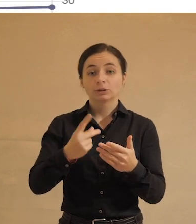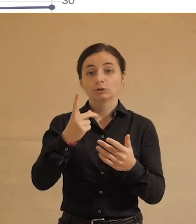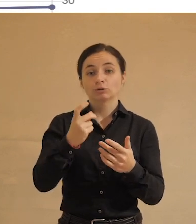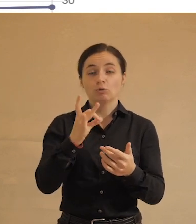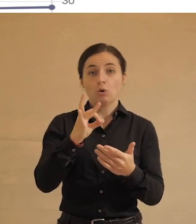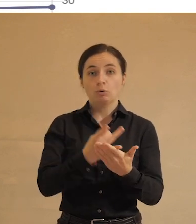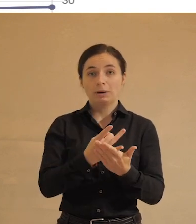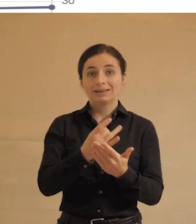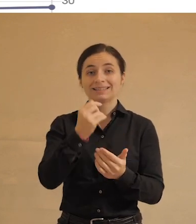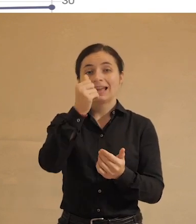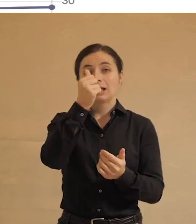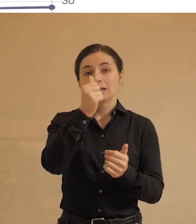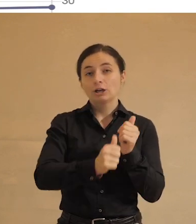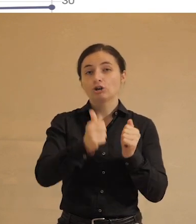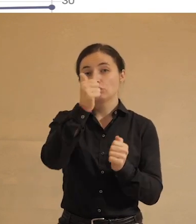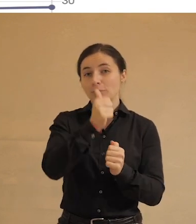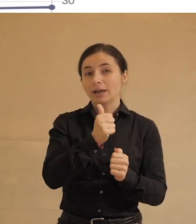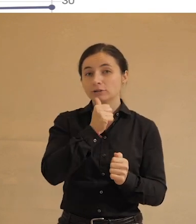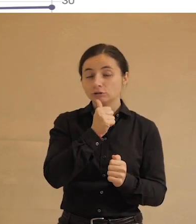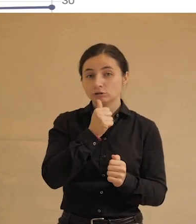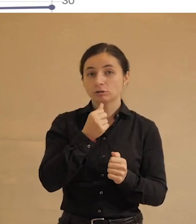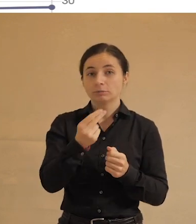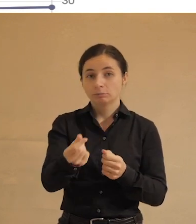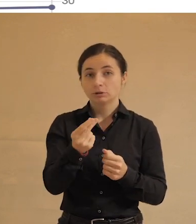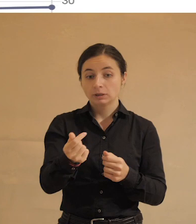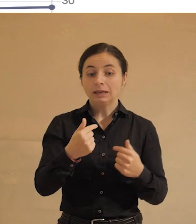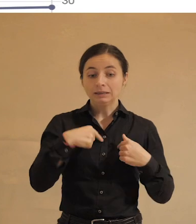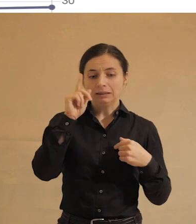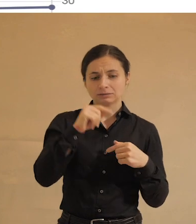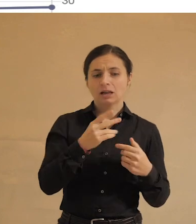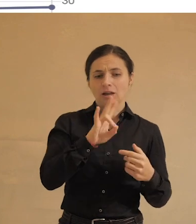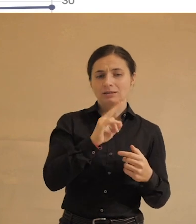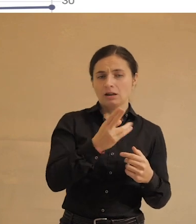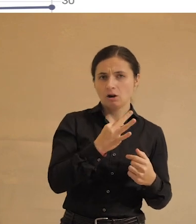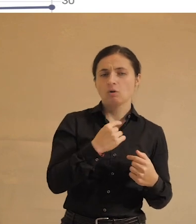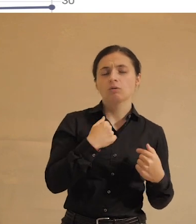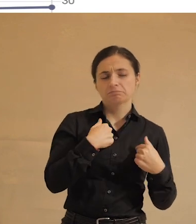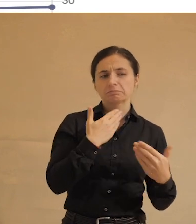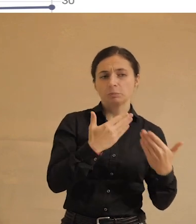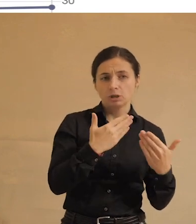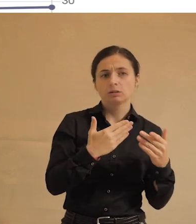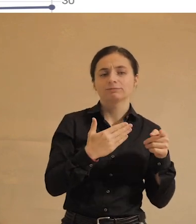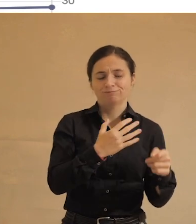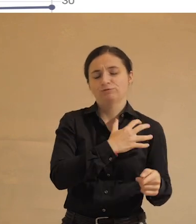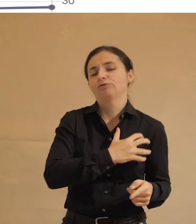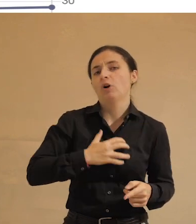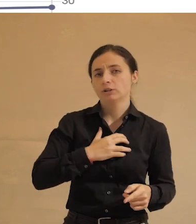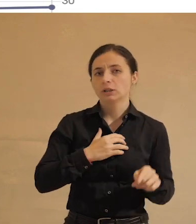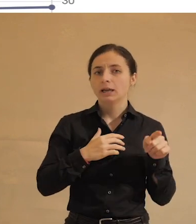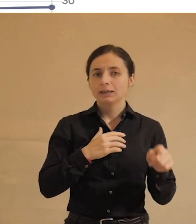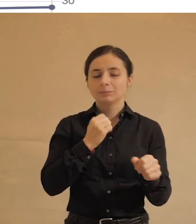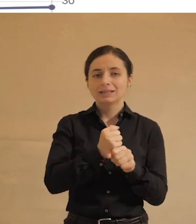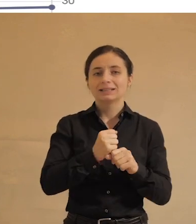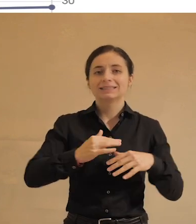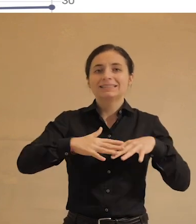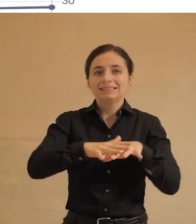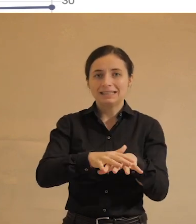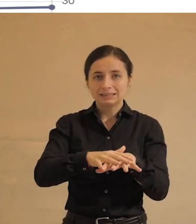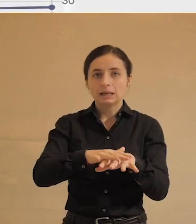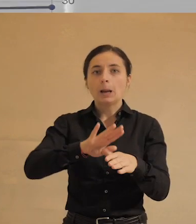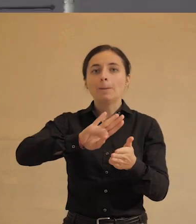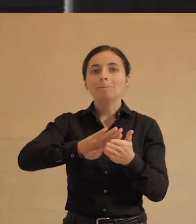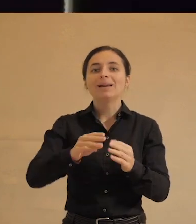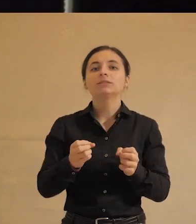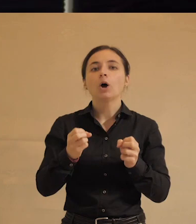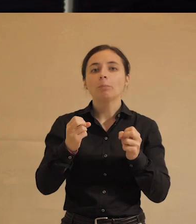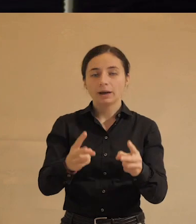на ежемесячное пожертвование. Я имею дело с НКО, я знаю, насколько это для них важно. Это создает им сеть безопасности,